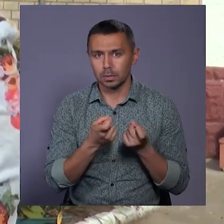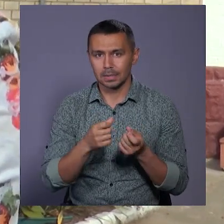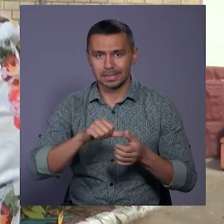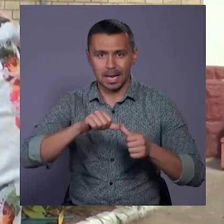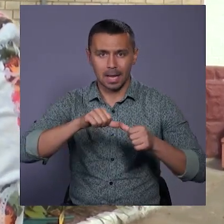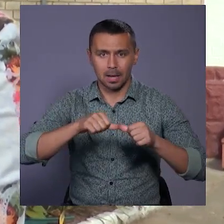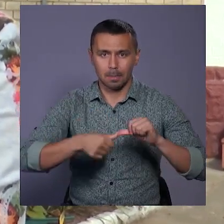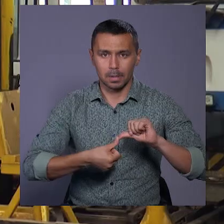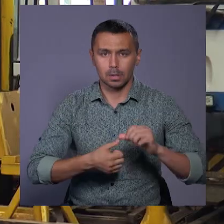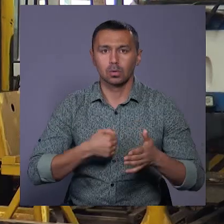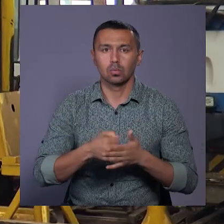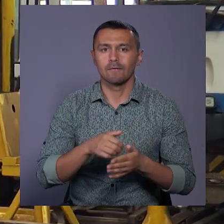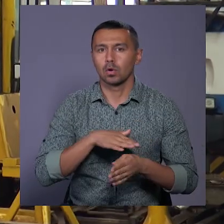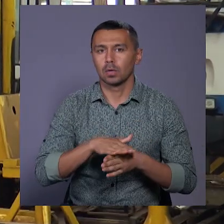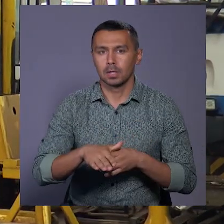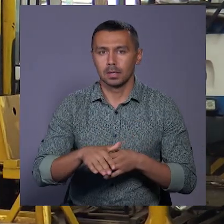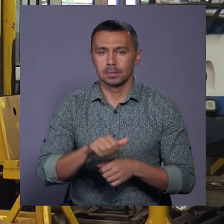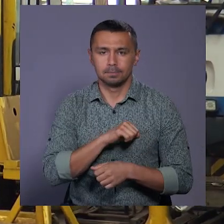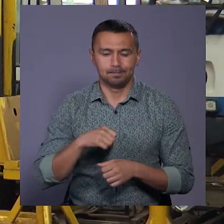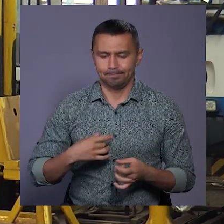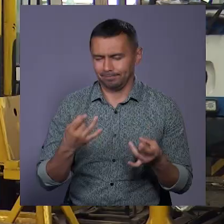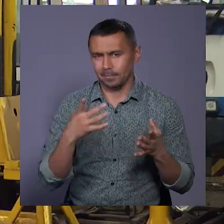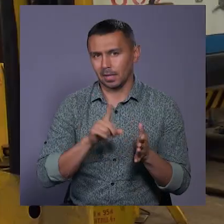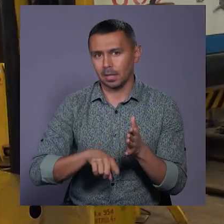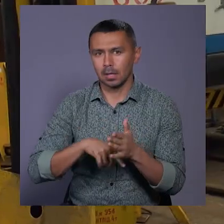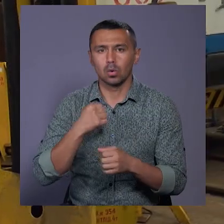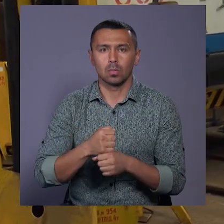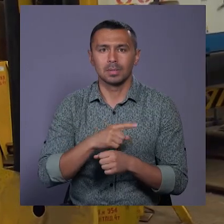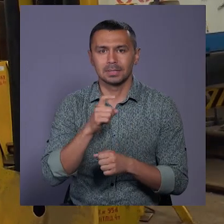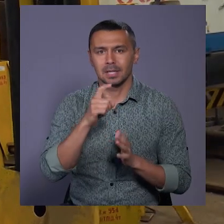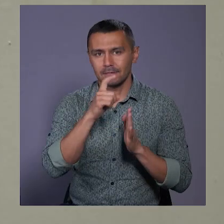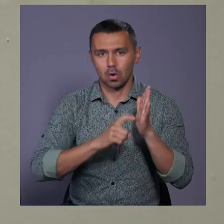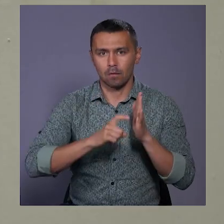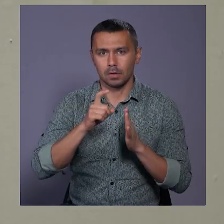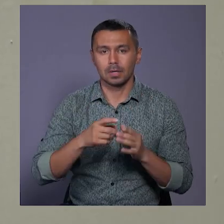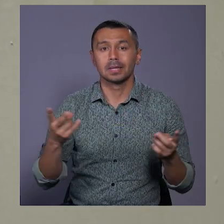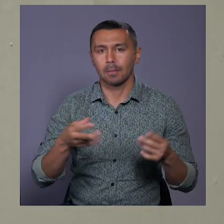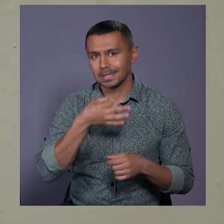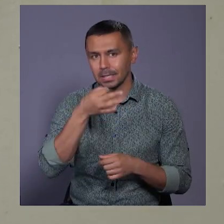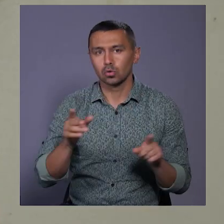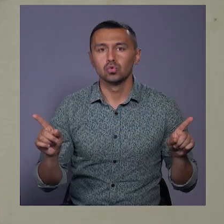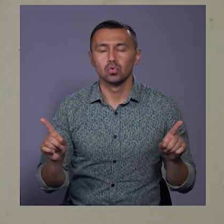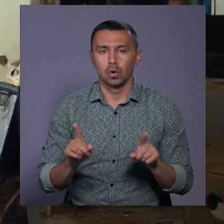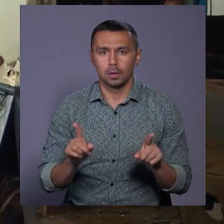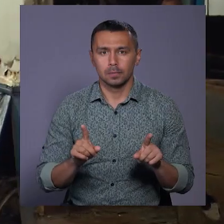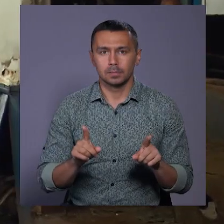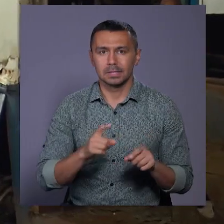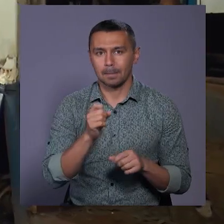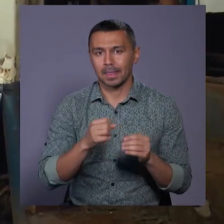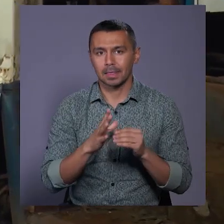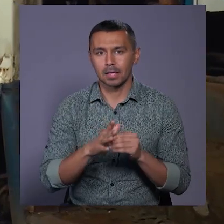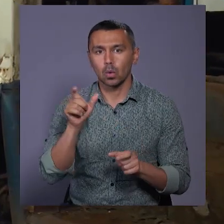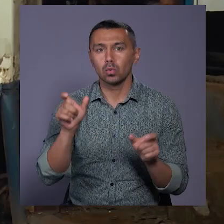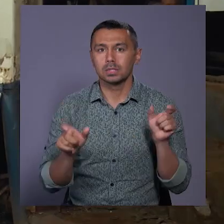закріплені до виконання самих елементарних робіт із зварювання. І варто зазначити, що із 15